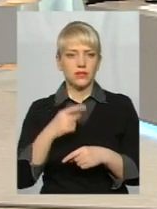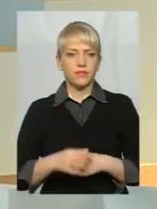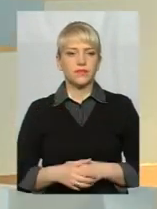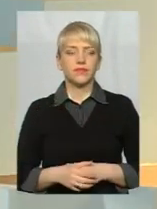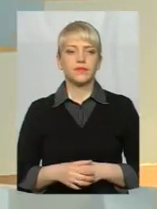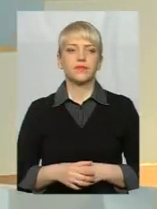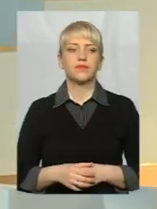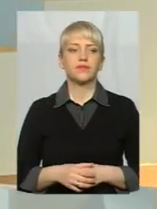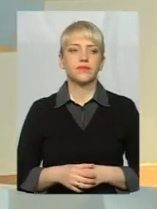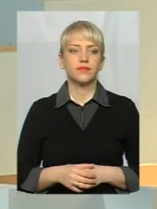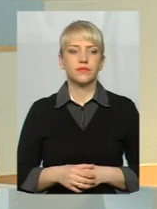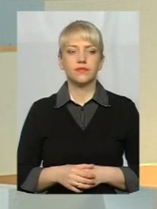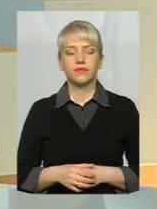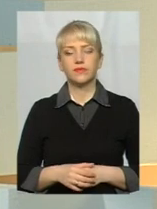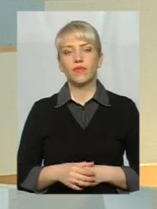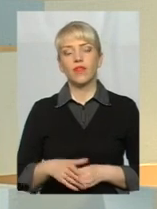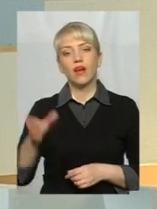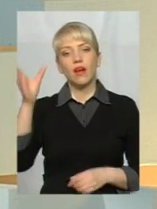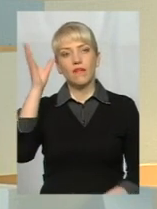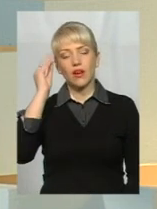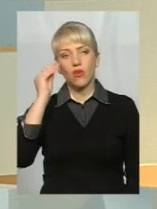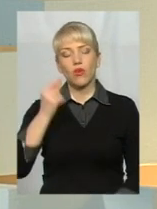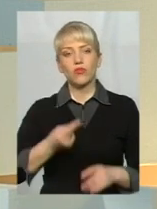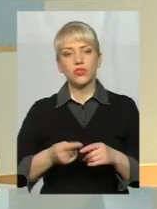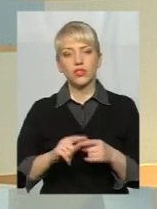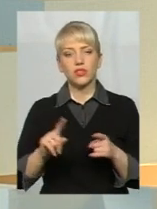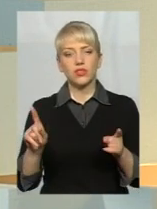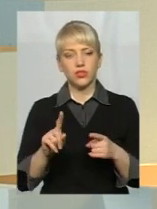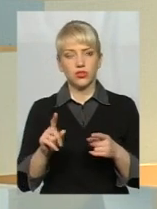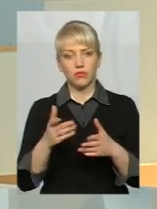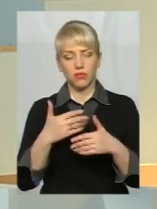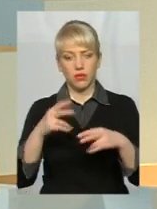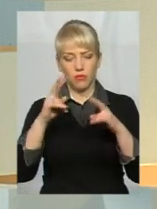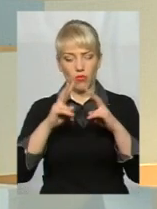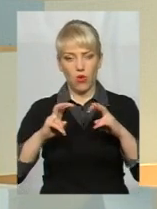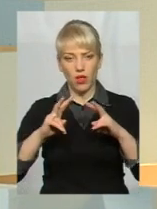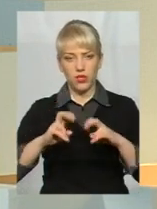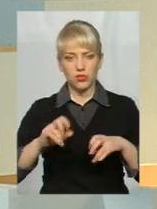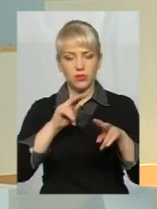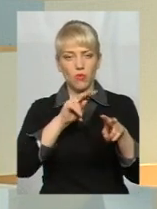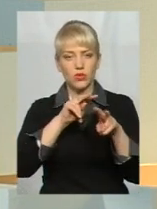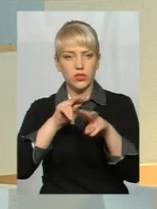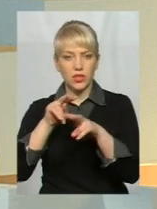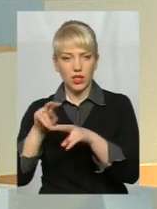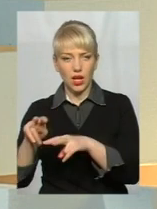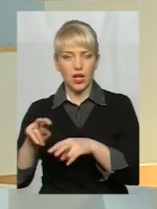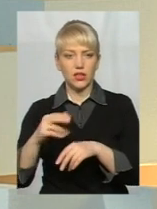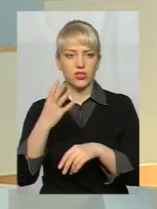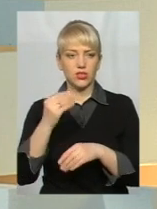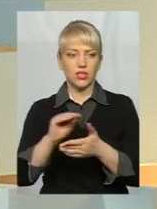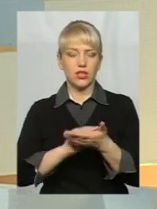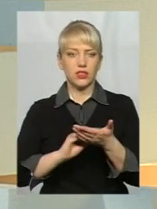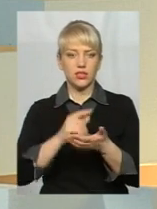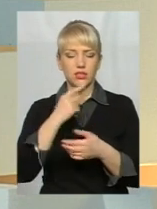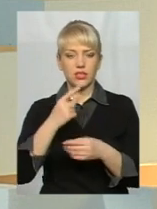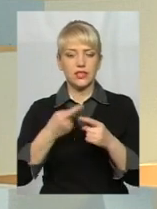Ну, скажімо так, враховуючи те, що ми аналізували і спостерігали, то це, я хочу ще раз сказати, це